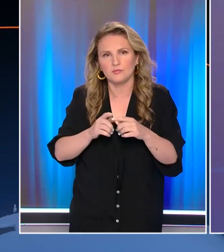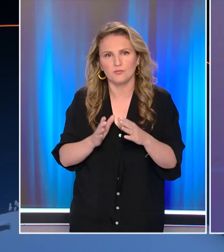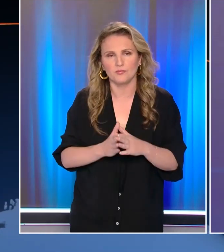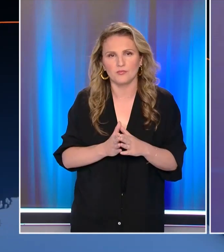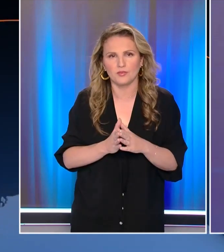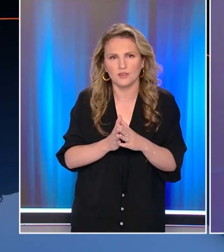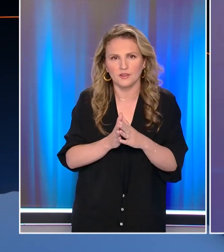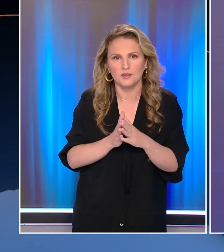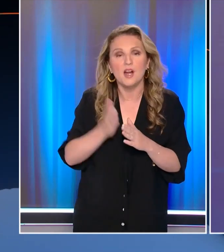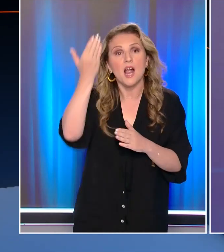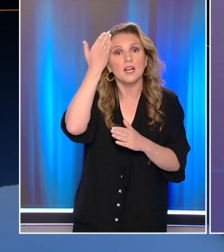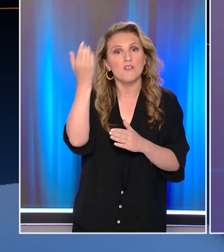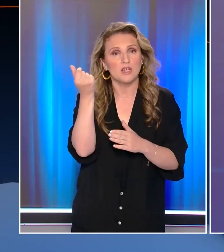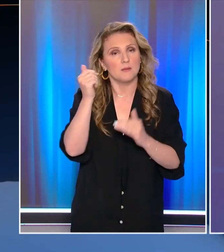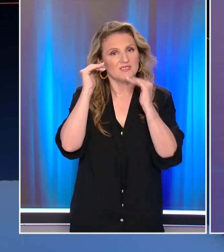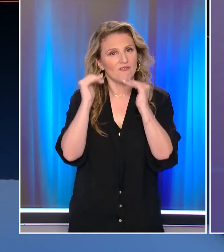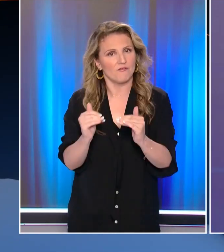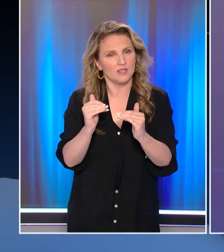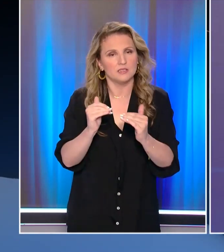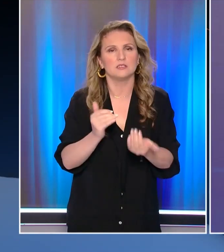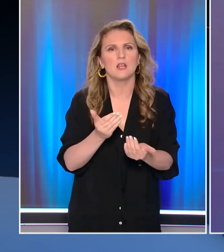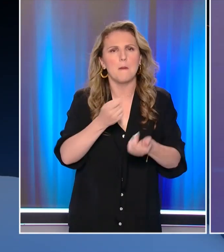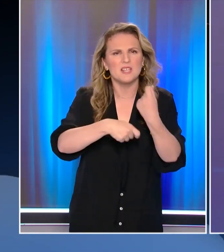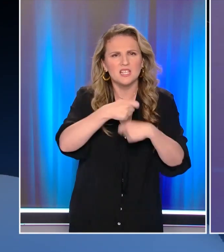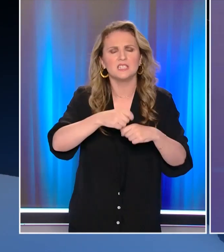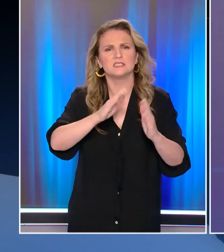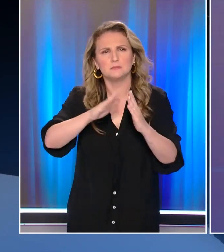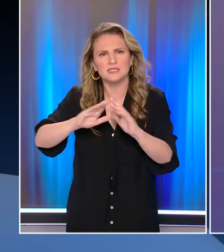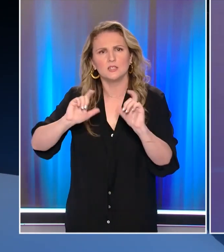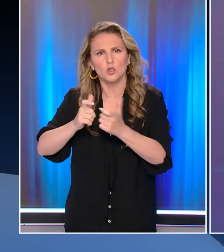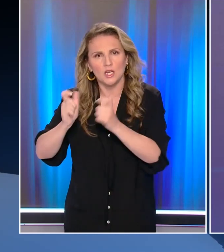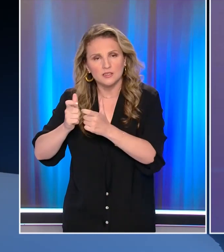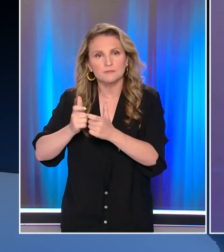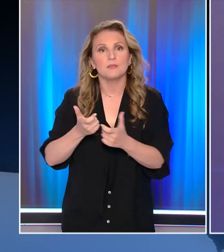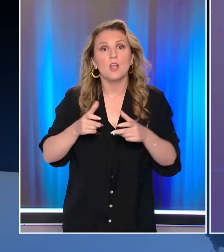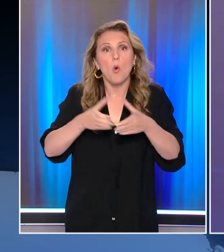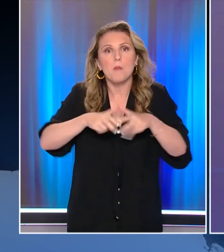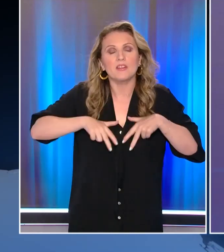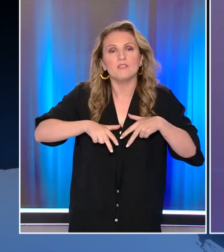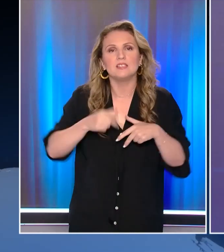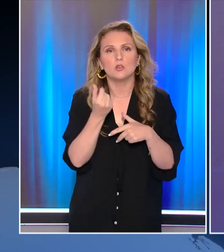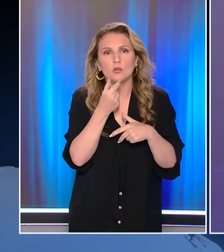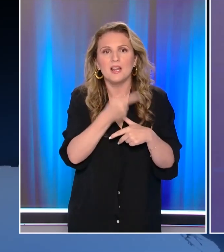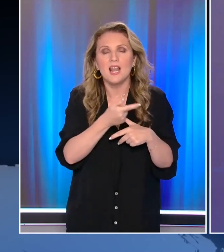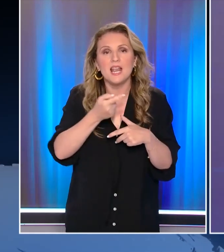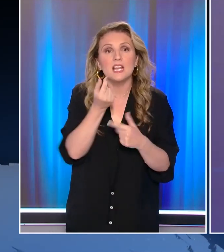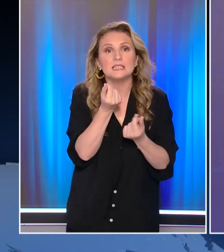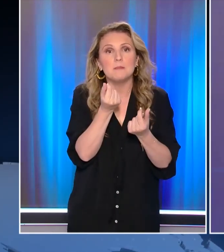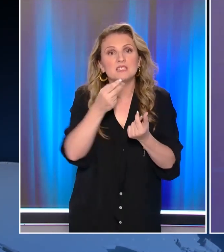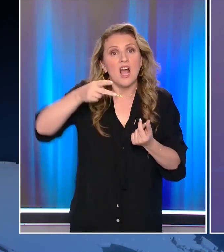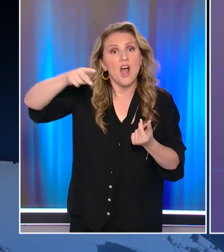Στην δίνη της ακρίβειας παραμένουν οικοκυριά και επιχειρήσεις με το οικονομικό επιτελείο να κάνει λόγο για πληθωρισμό